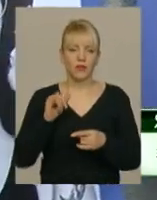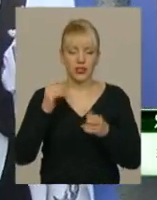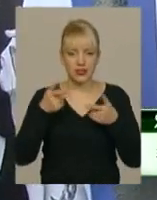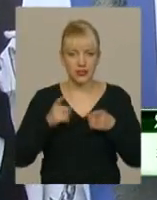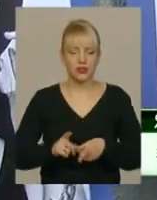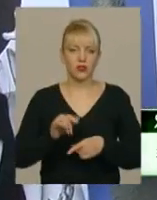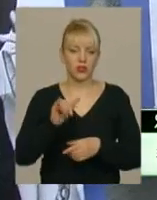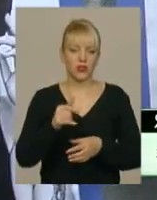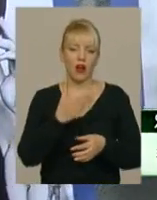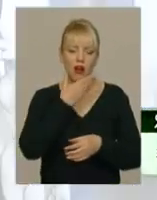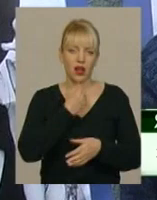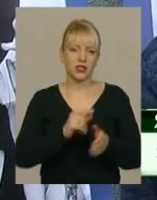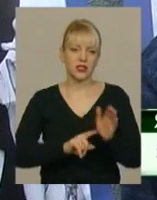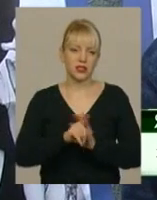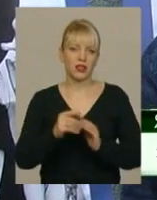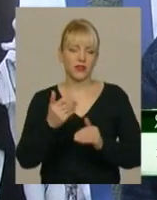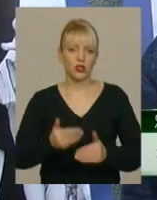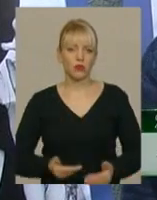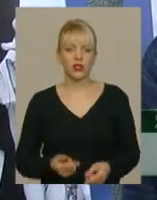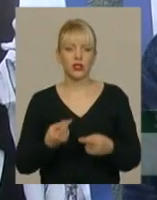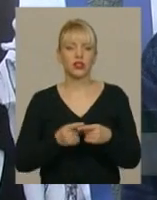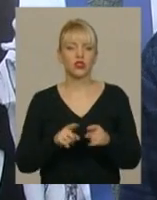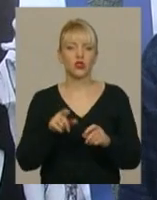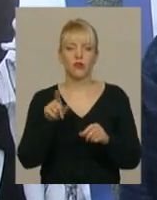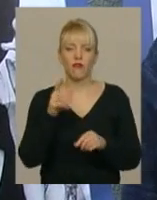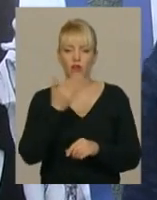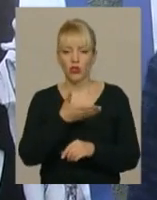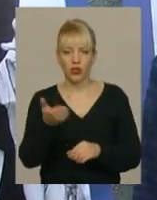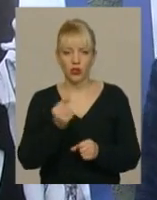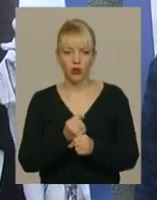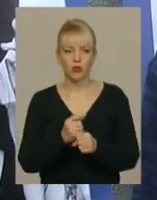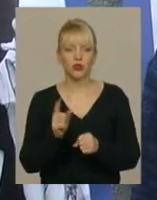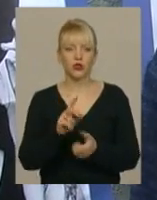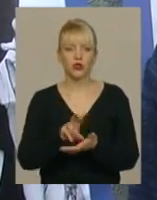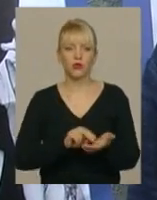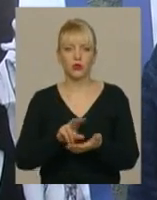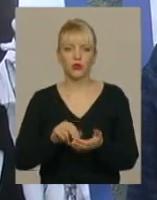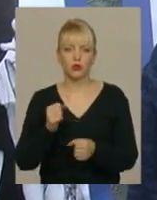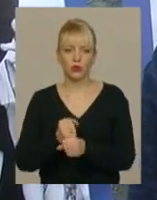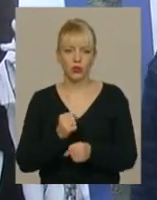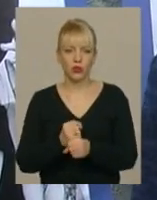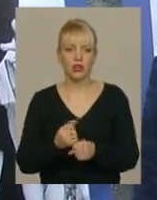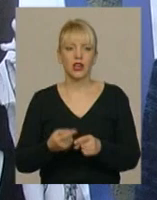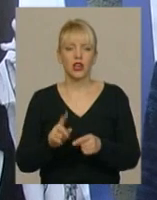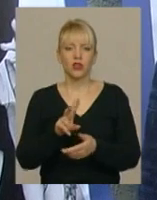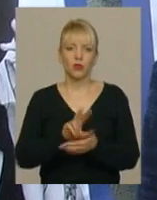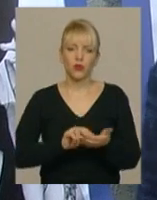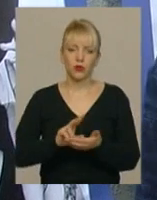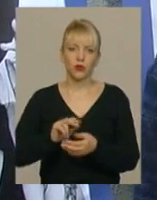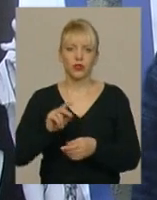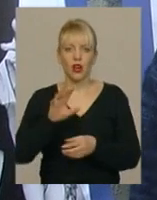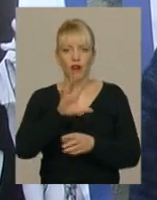хороший старт в їхньому житті. Те, що вони роблять, те, що вони копіюють роботи, копіюють з фотографій,